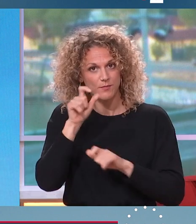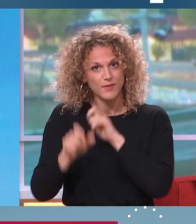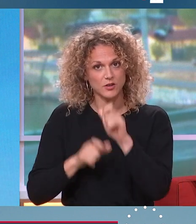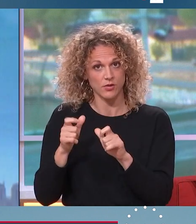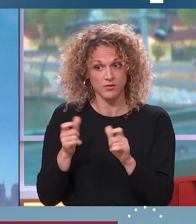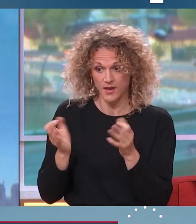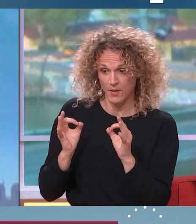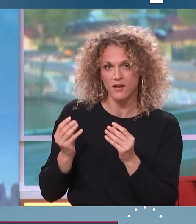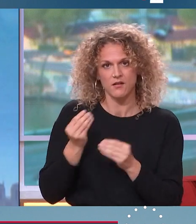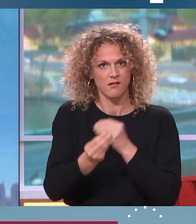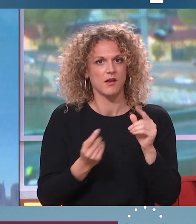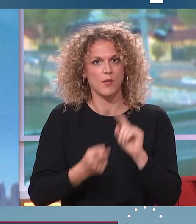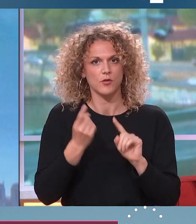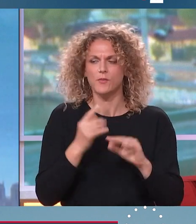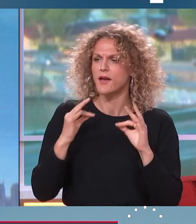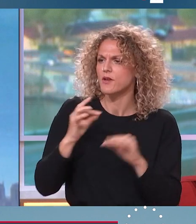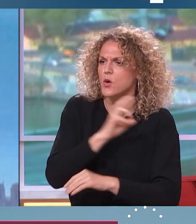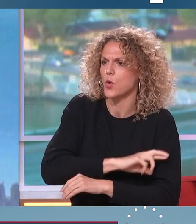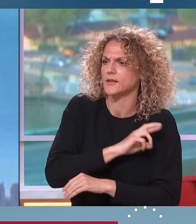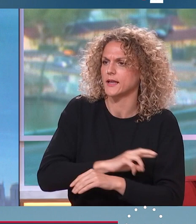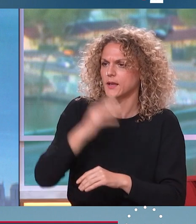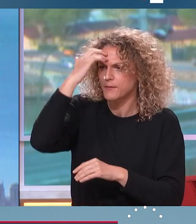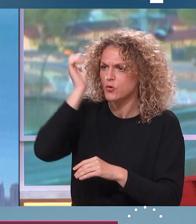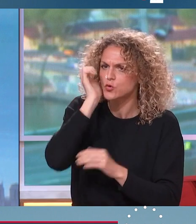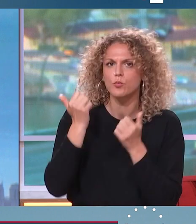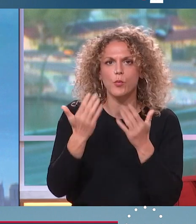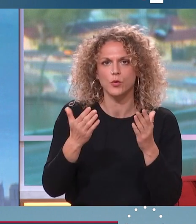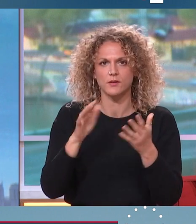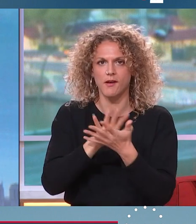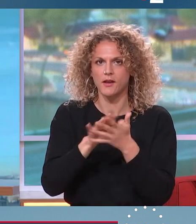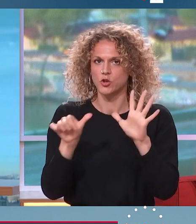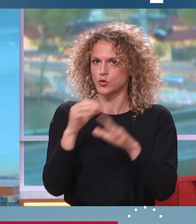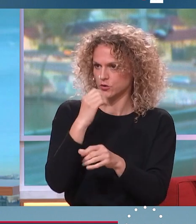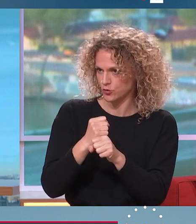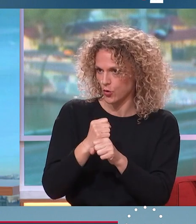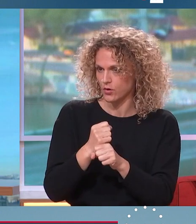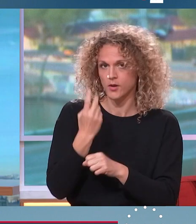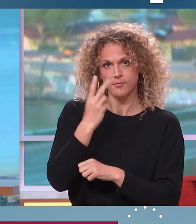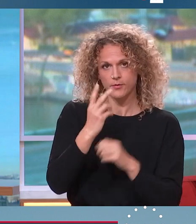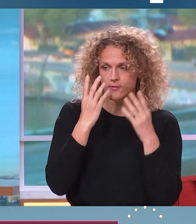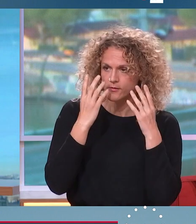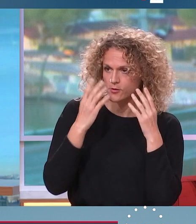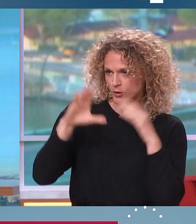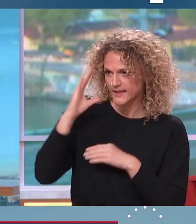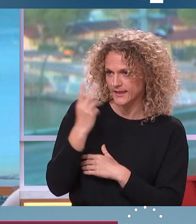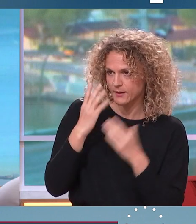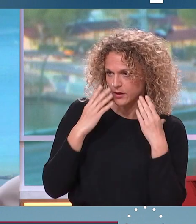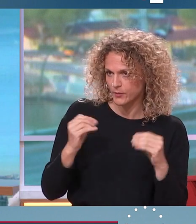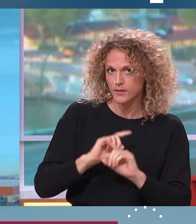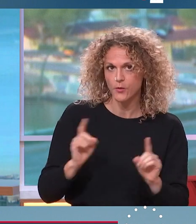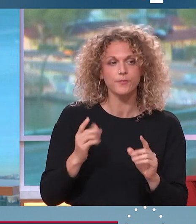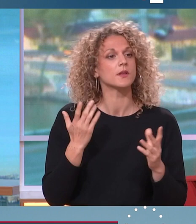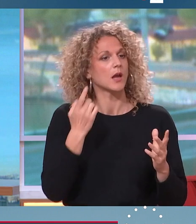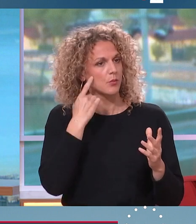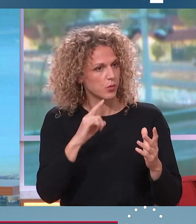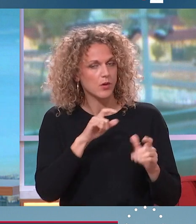la question de la retraite, par exemple, Jean-Luc Mélenchon proposait qu'elle soit ramenée à 60 ans. Ce n'est pas le cas de votre candidate. Nous sommes à 60 ans